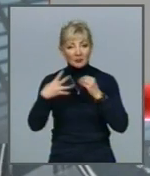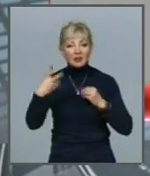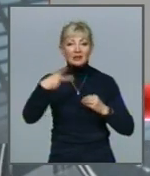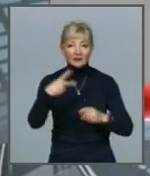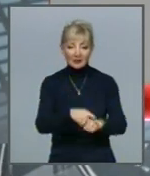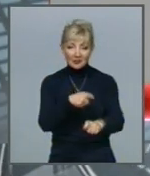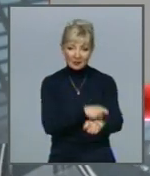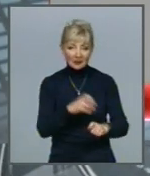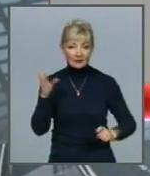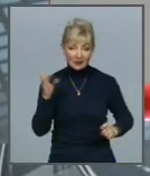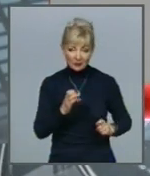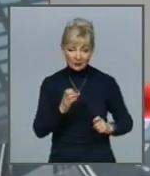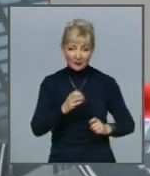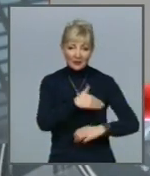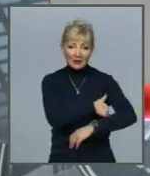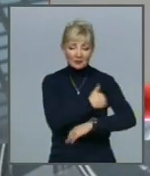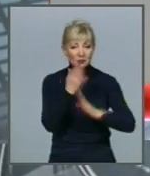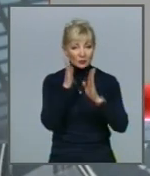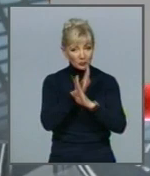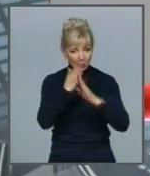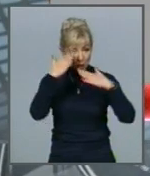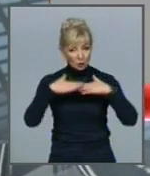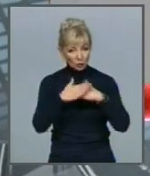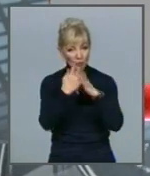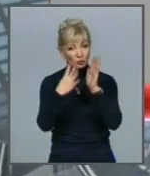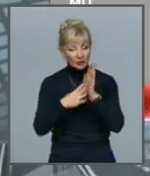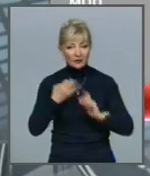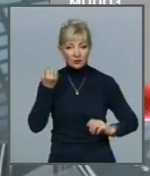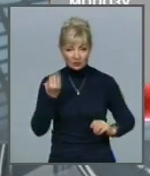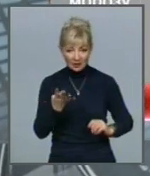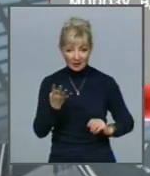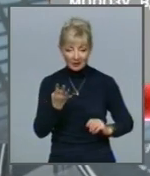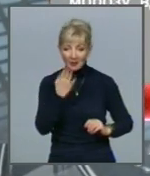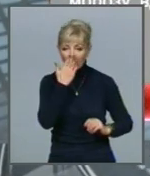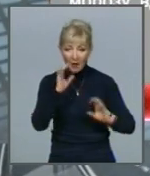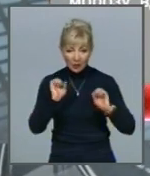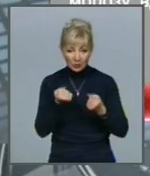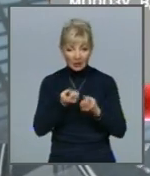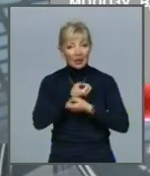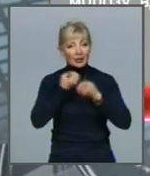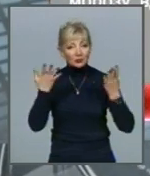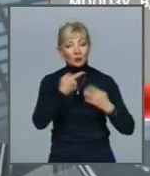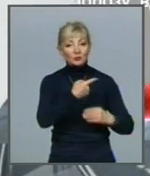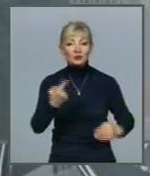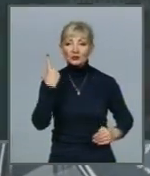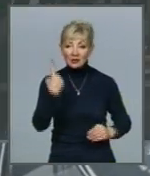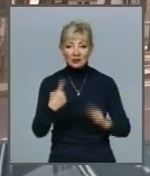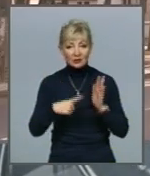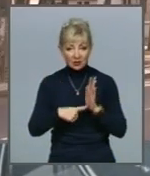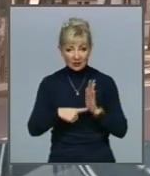метрів за секунду Температура повітря Вночі 9-14 градусів морозу В день мінус 1-6